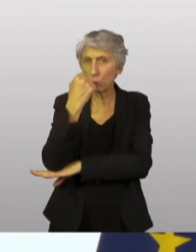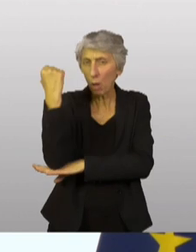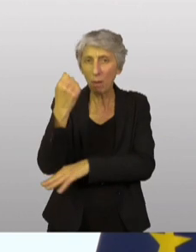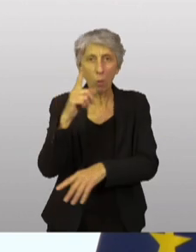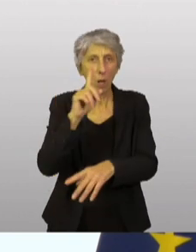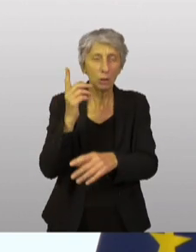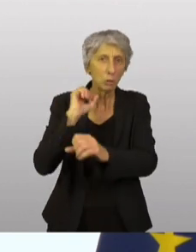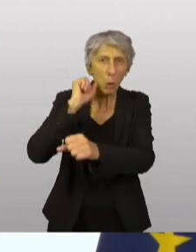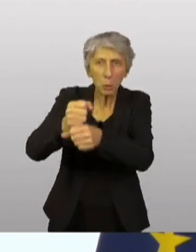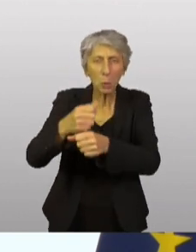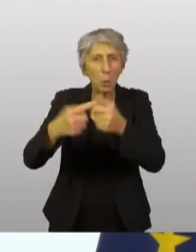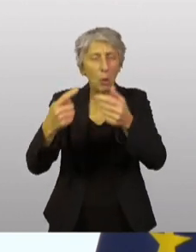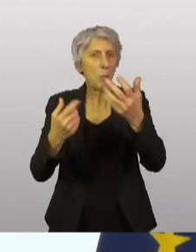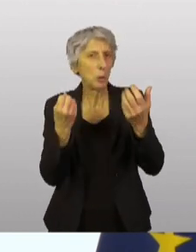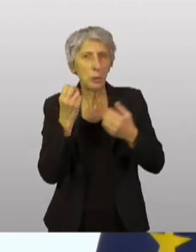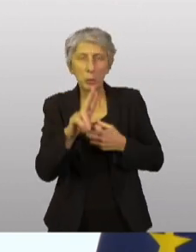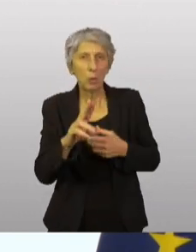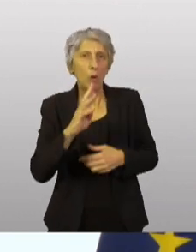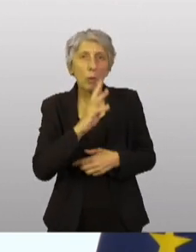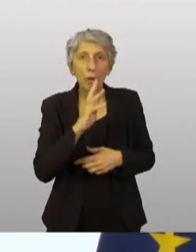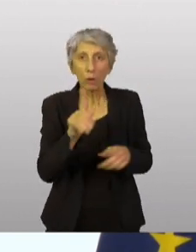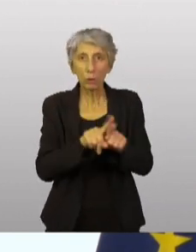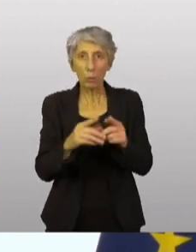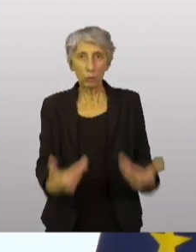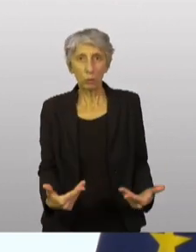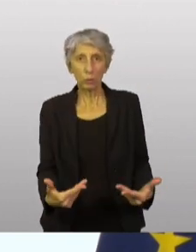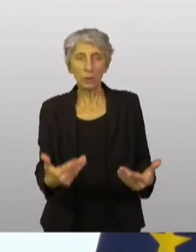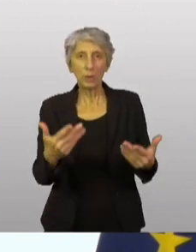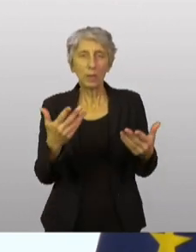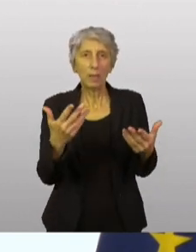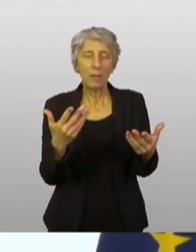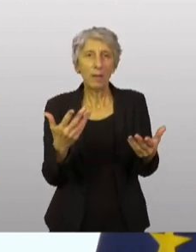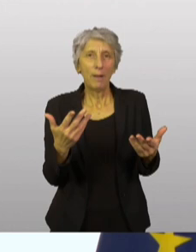suis persuadée que les conférences comme celles d'aujourd'hui